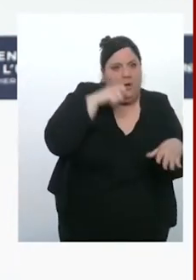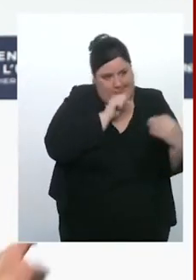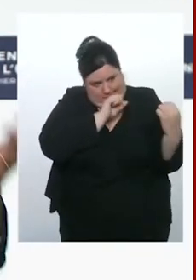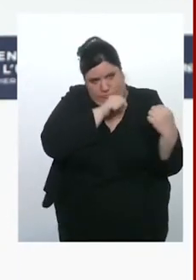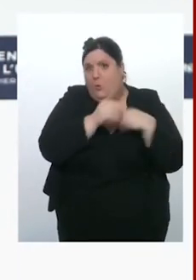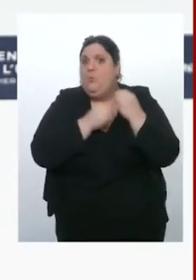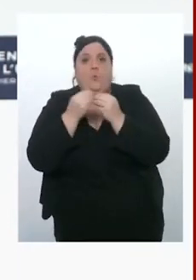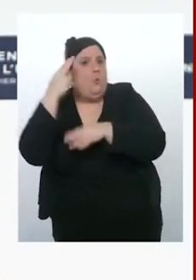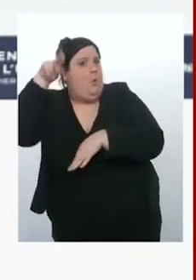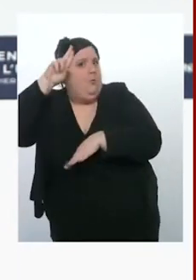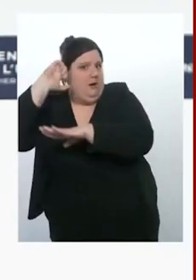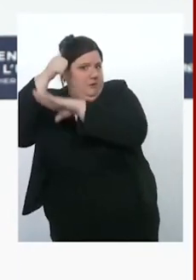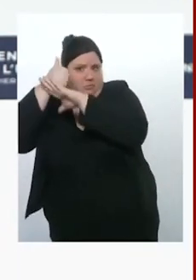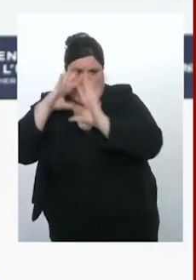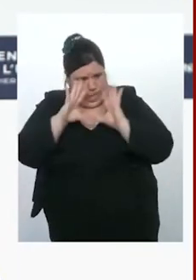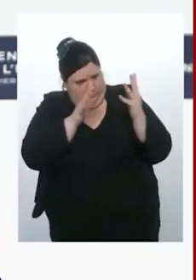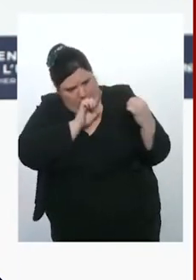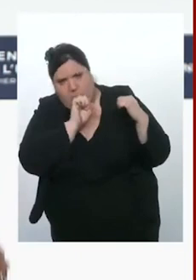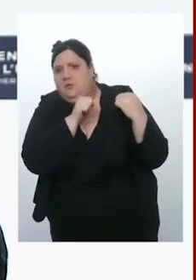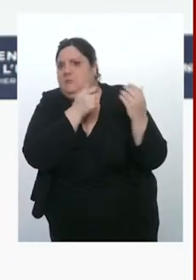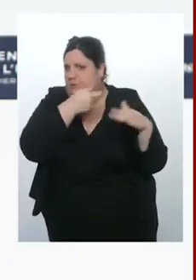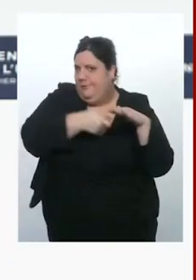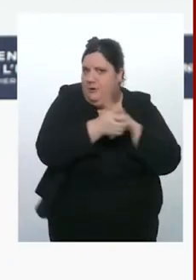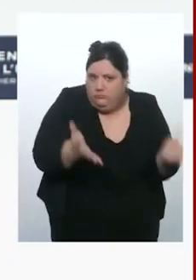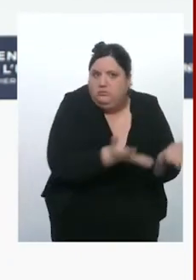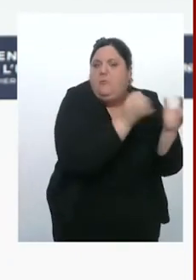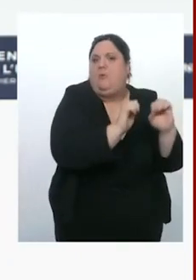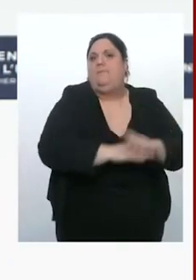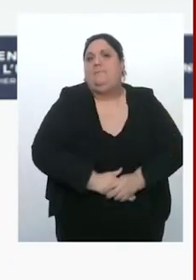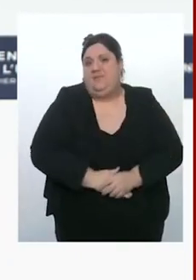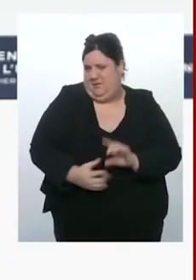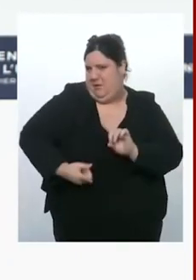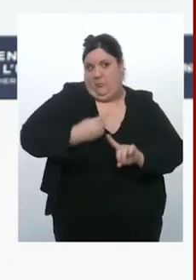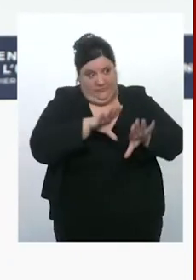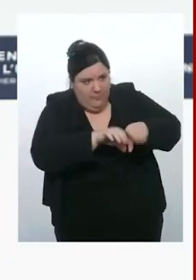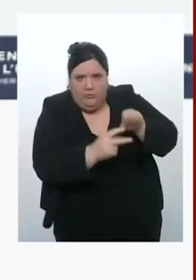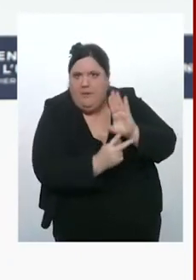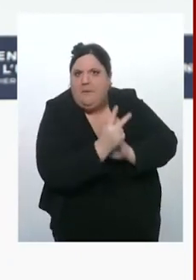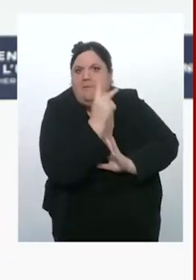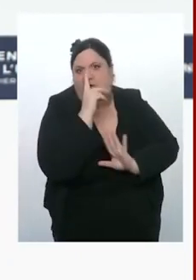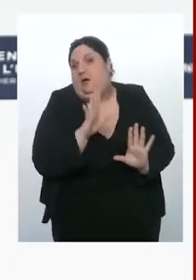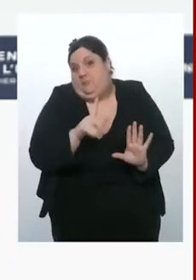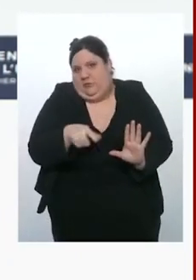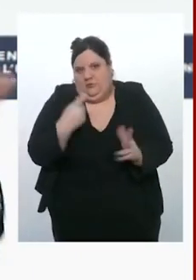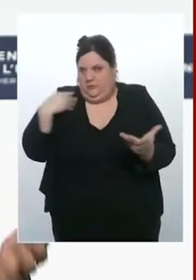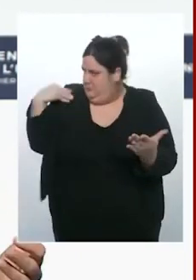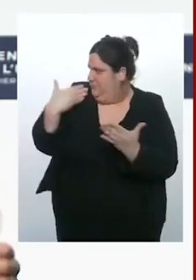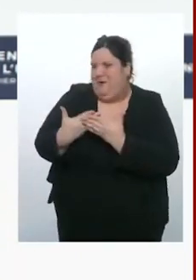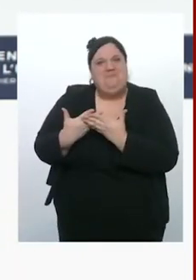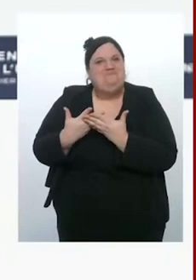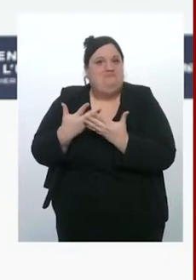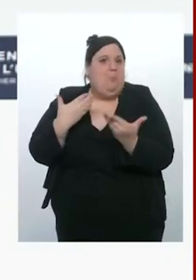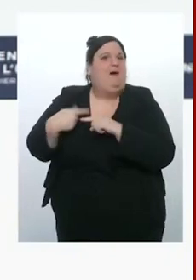munitions. La 2e chose, c'est de produire plus, nous-mêmes, on a déjà triplé, avec les Ukrainiens sur leur sol et avec tous les